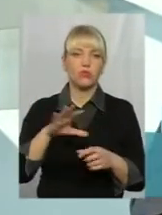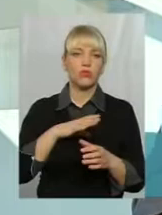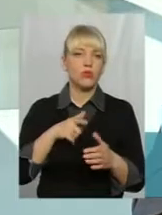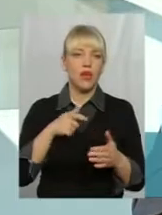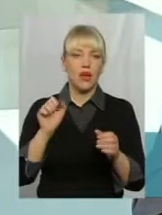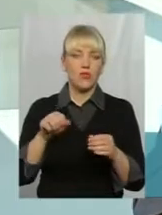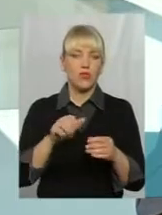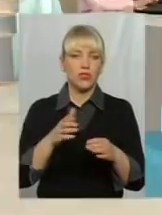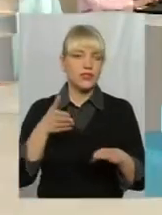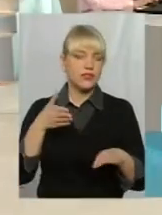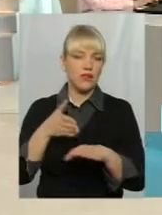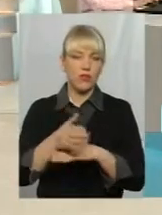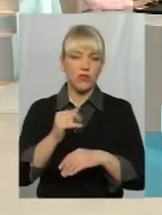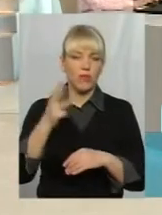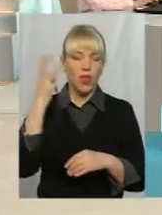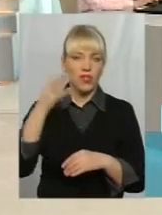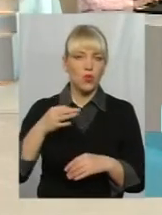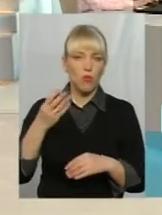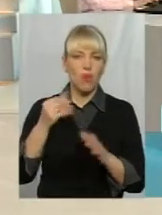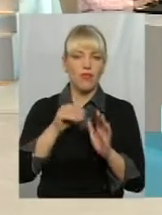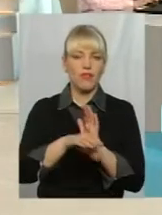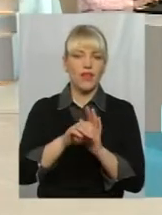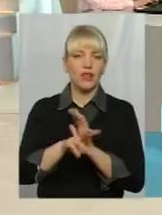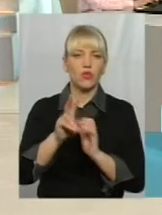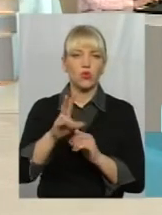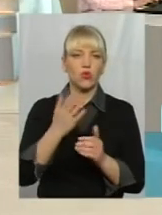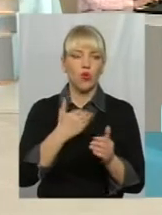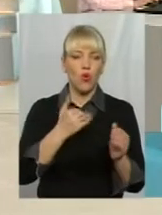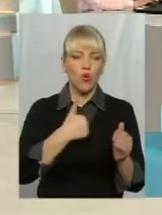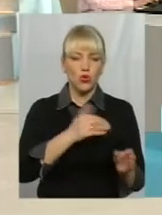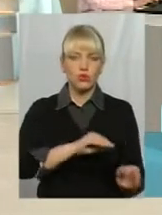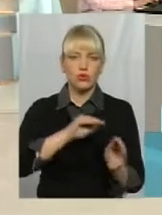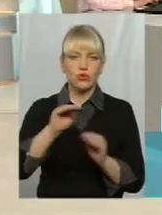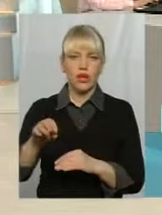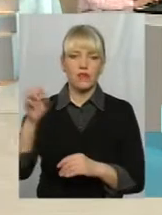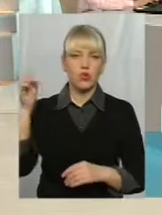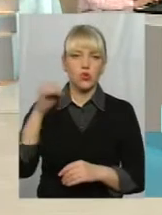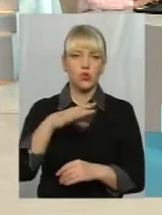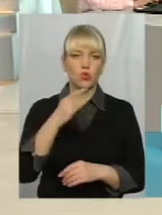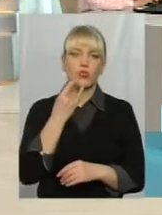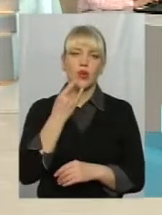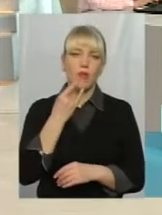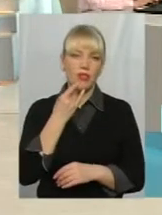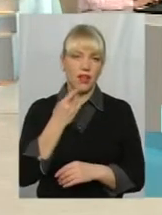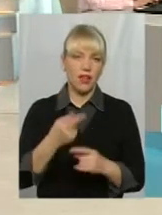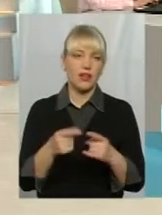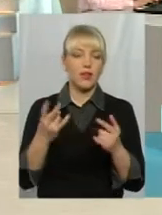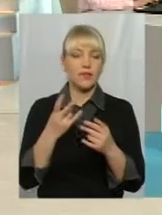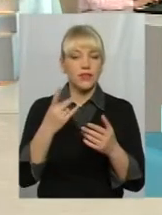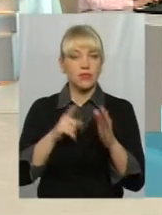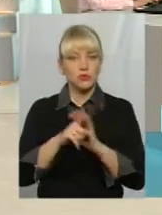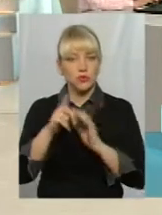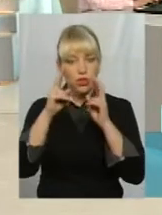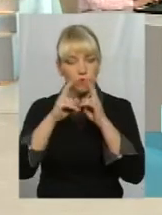Хмельницьку область заходять велика кількість інвесторів, які хочуть ставити сонячні батареї. І ще цілий ряд факторів. для початку треба їх проінтаризувати,